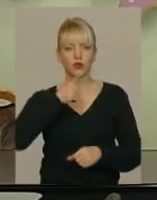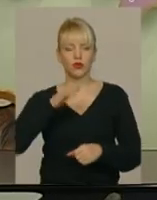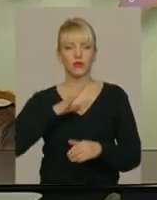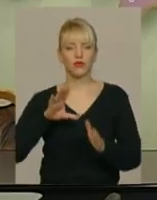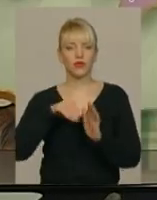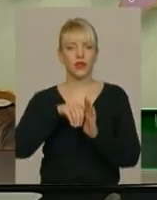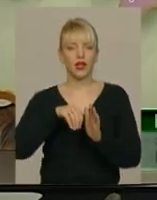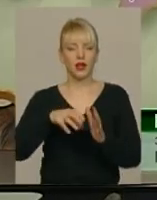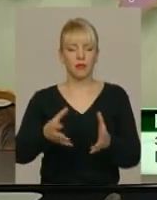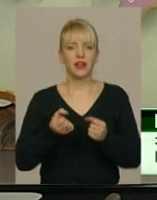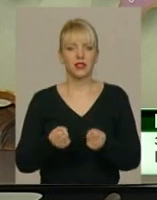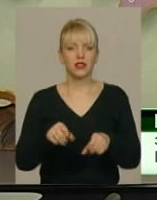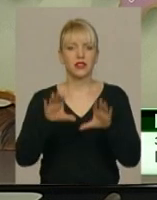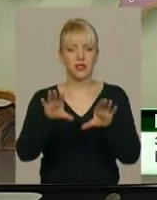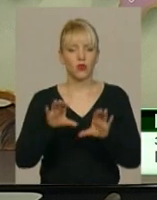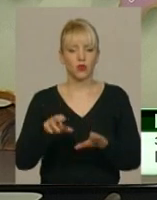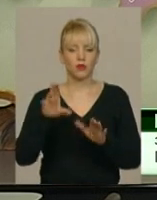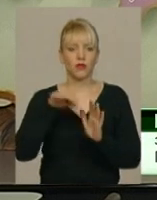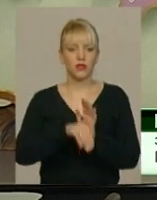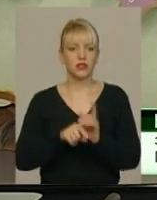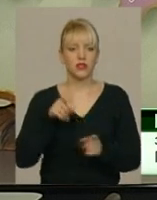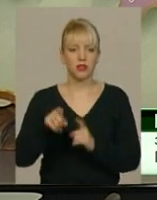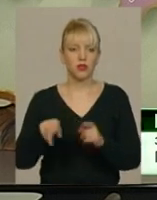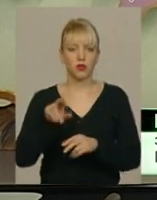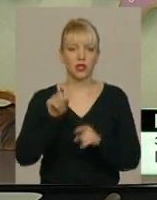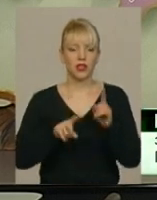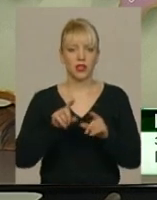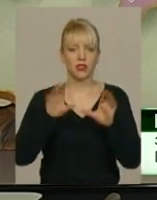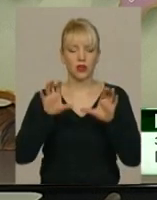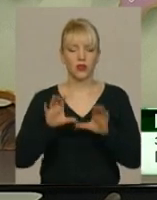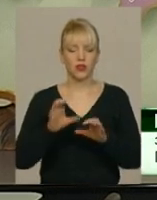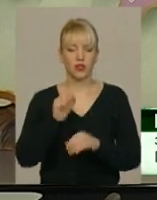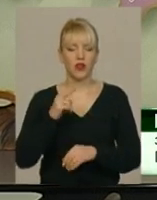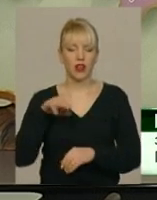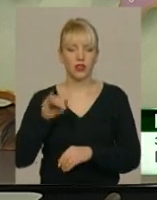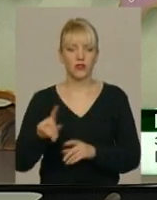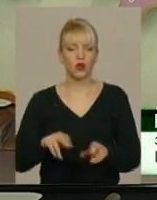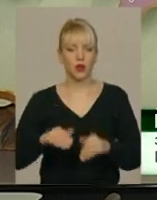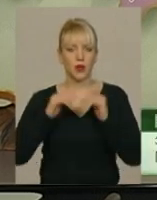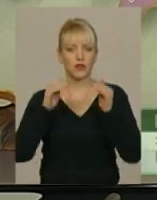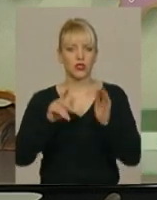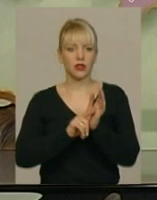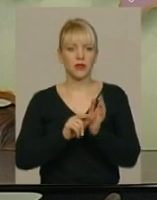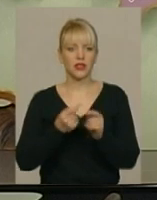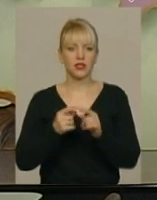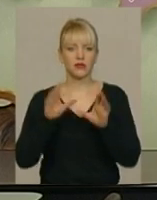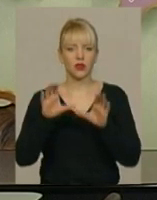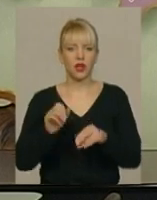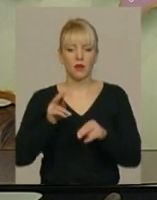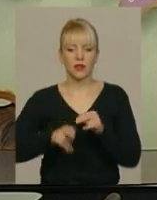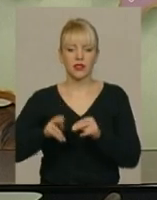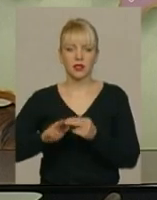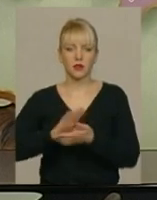прийнятий закон про внесення змін до деяких законодавчих актів щодо підвищення пенсій. І даним законом при кінцевими